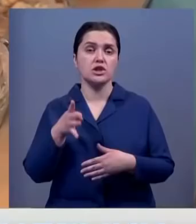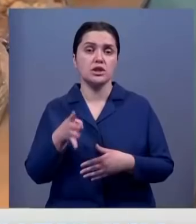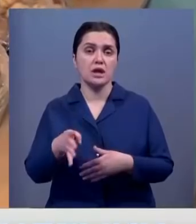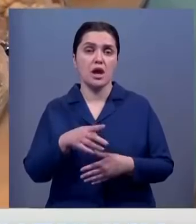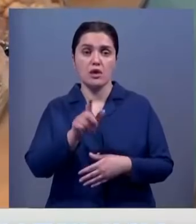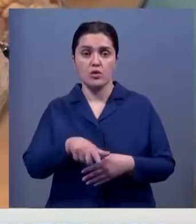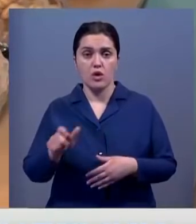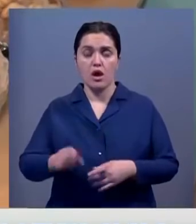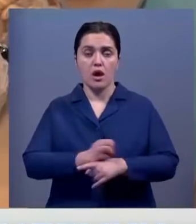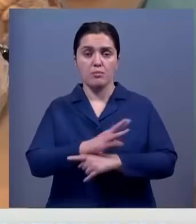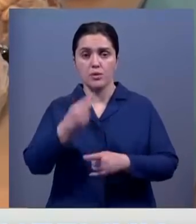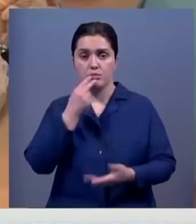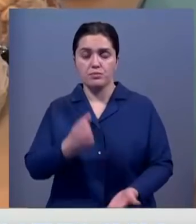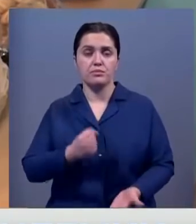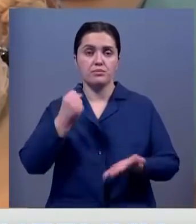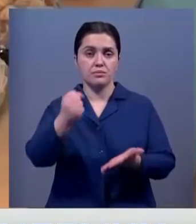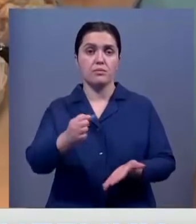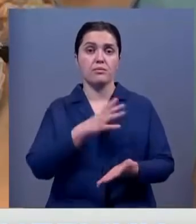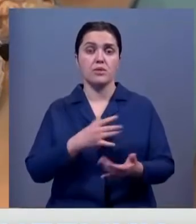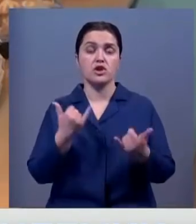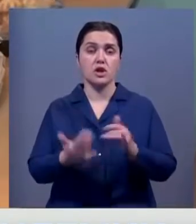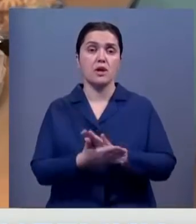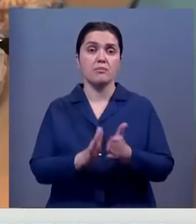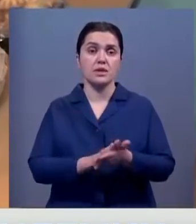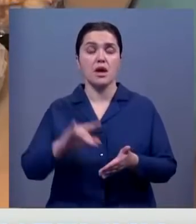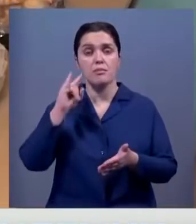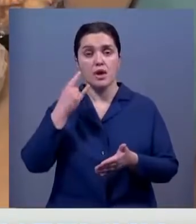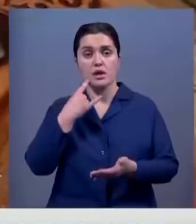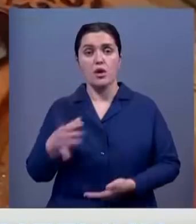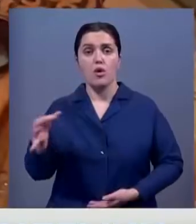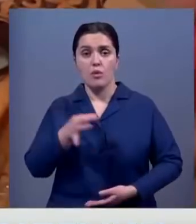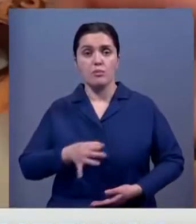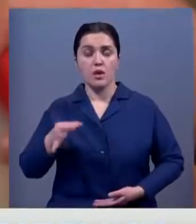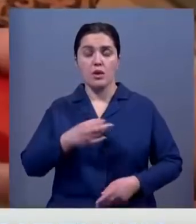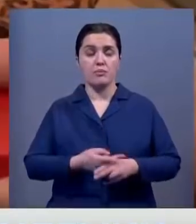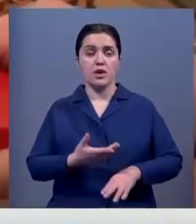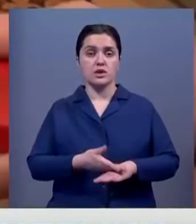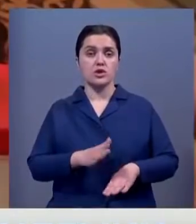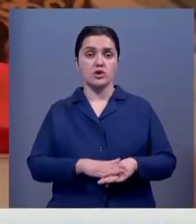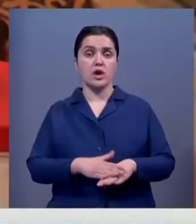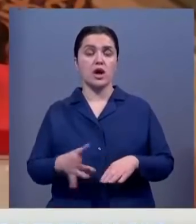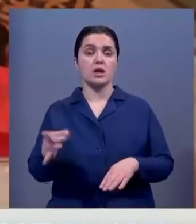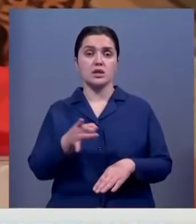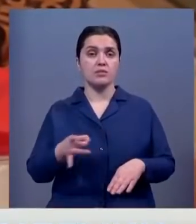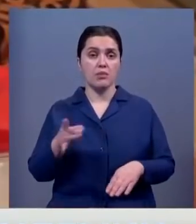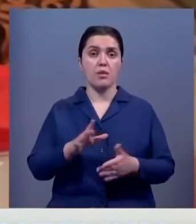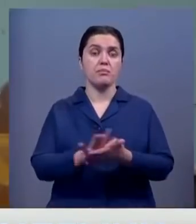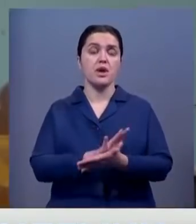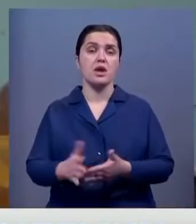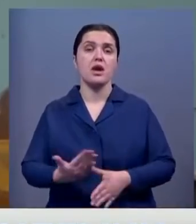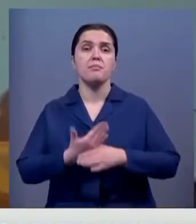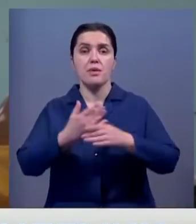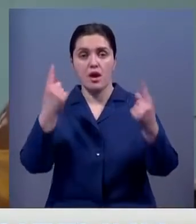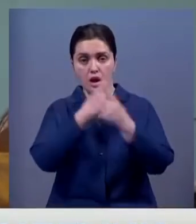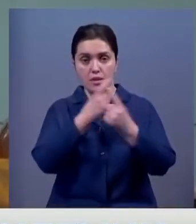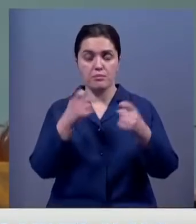обеспечили продуктовыми наборами. Сейчас эпидситуация в Паладарской области считается одной из неблагополучных в республике. Поэтому волонтеры призывают